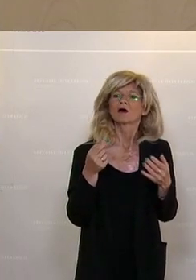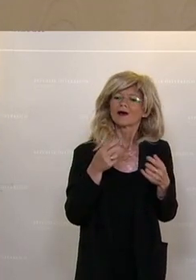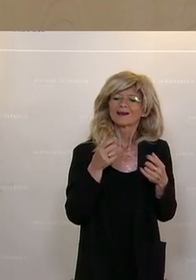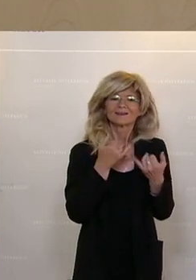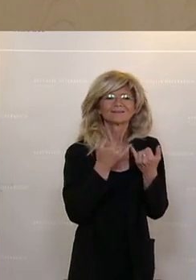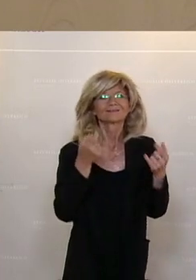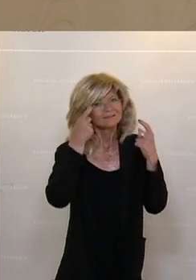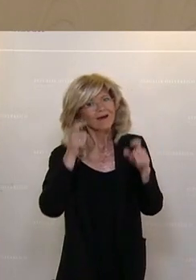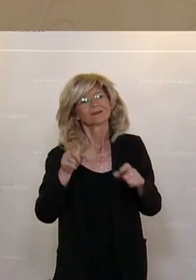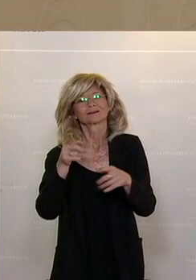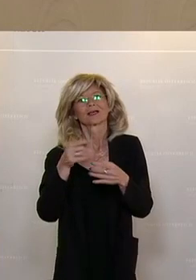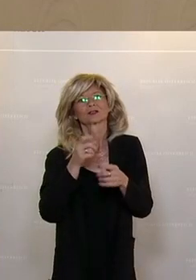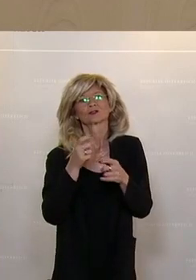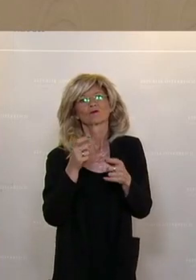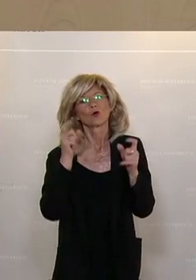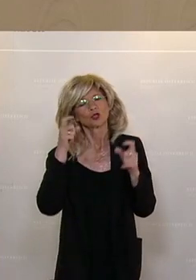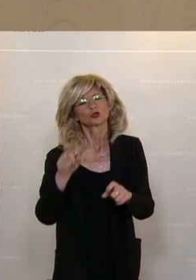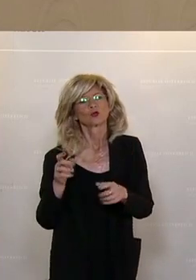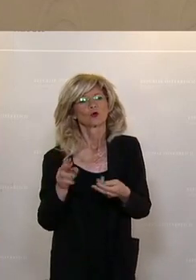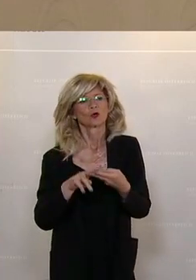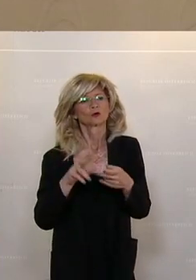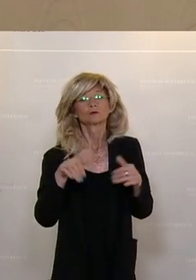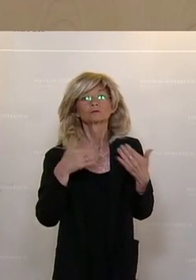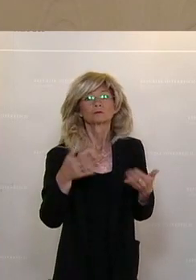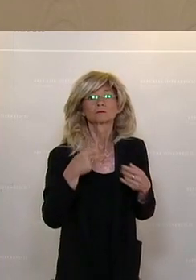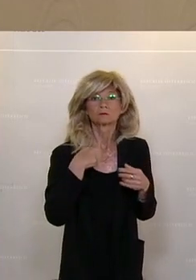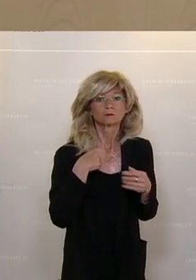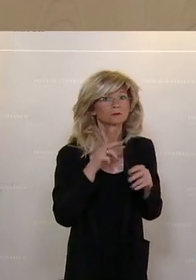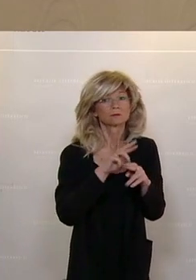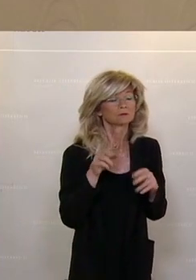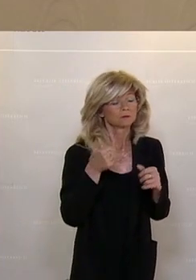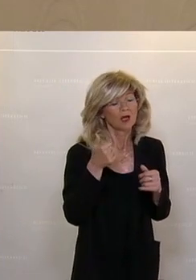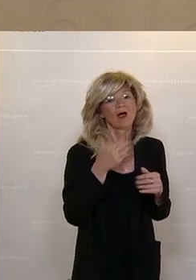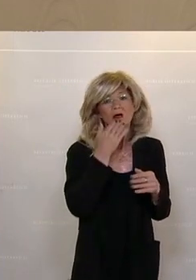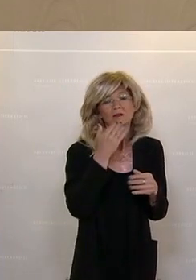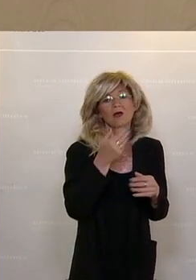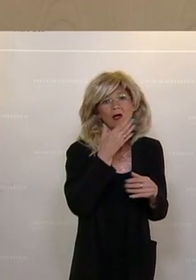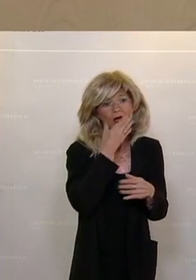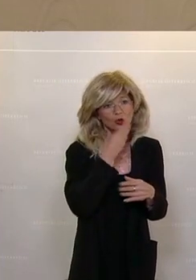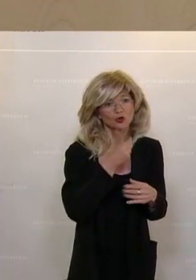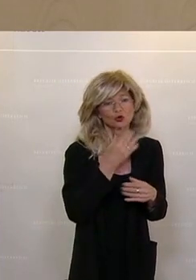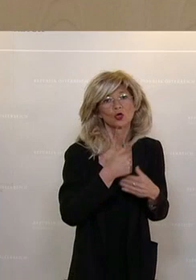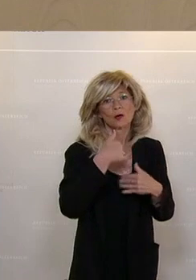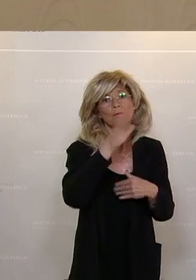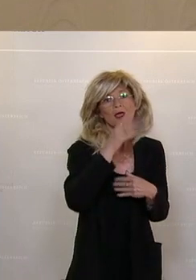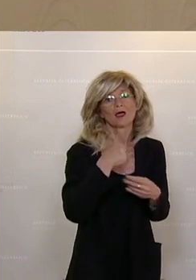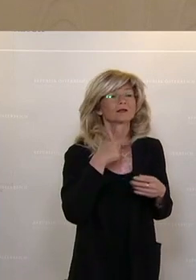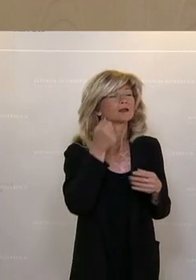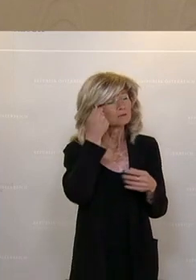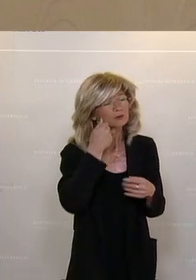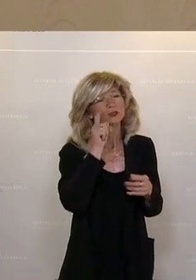auch mehr als nur ein Dankeschön bekommen, dass sie auch eine finanzielle Entschädigung, eine finanzielle Anerkennung bekommen.